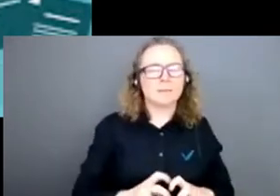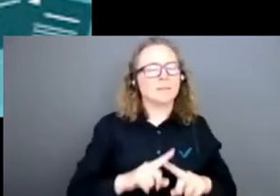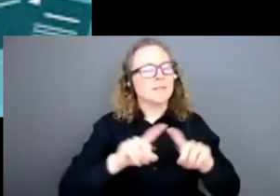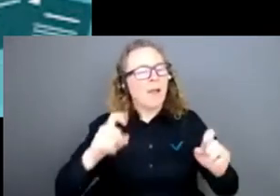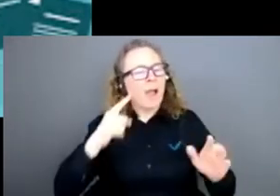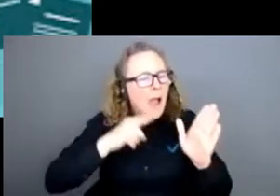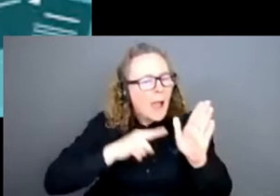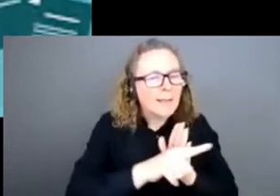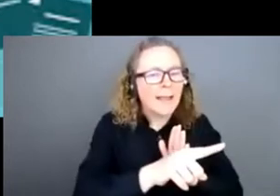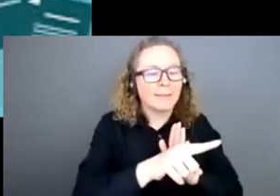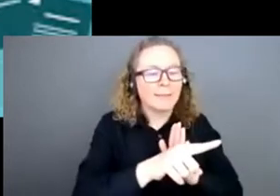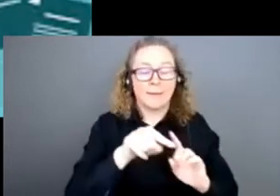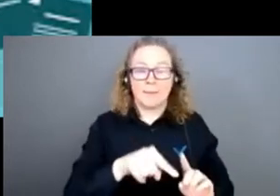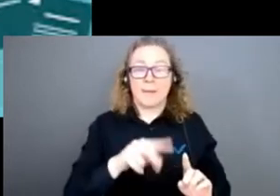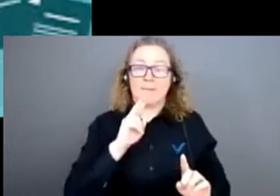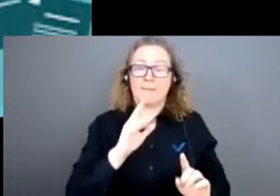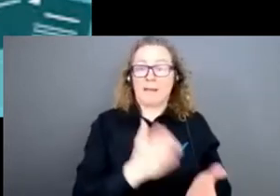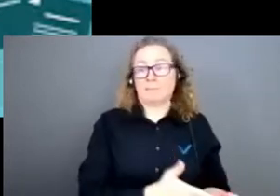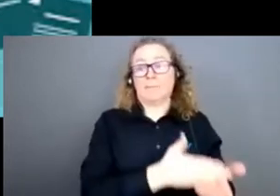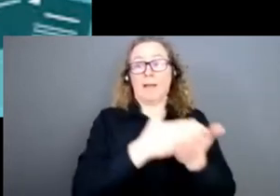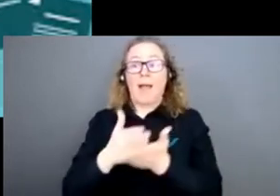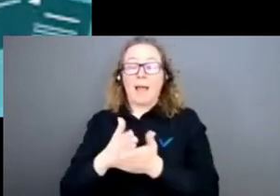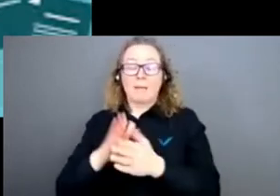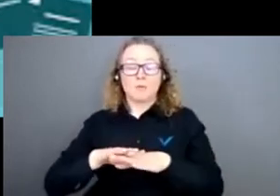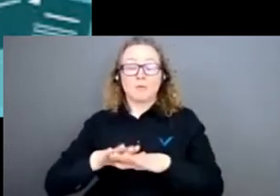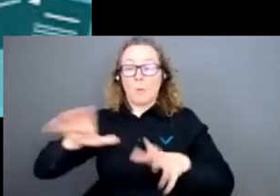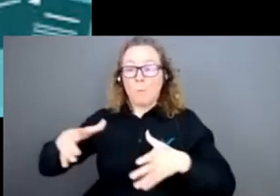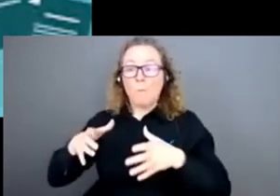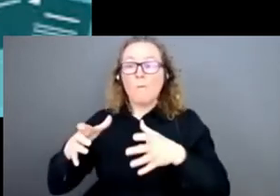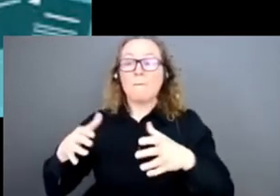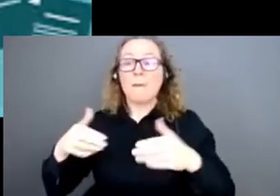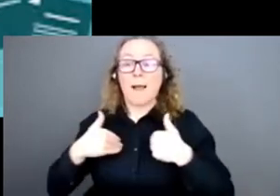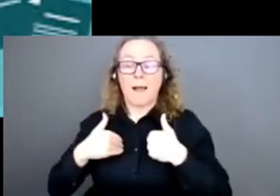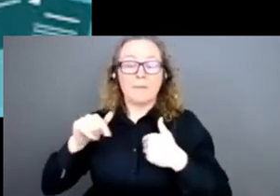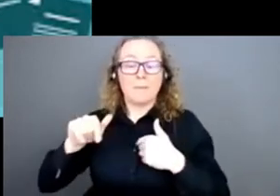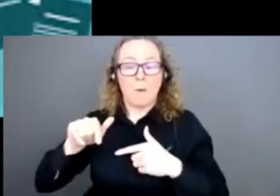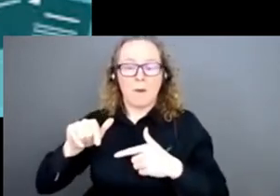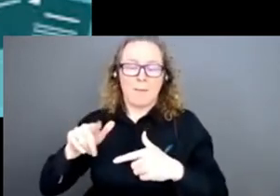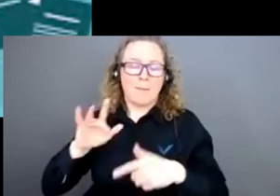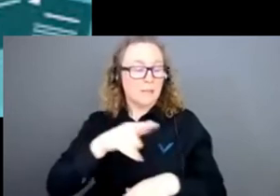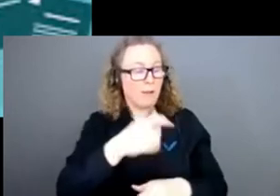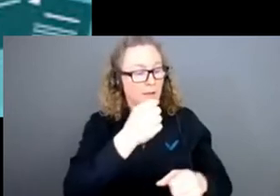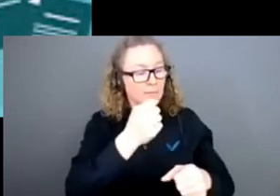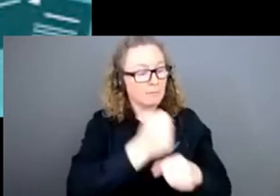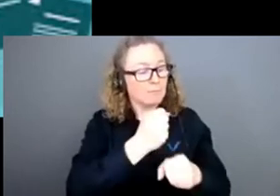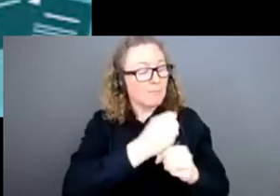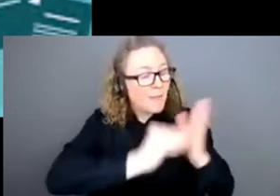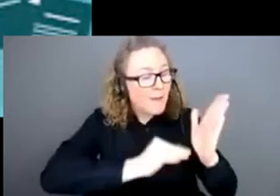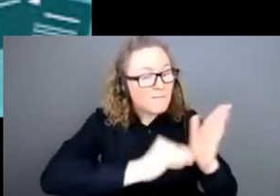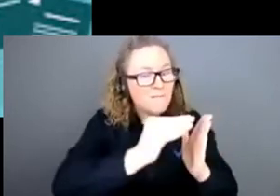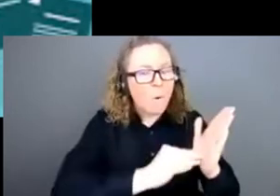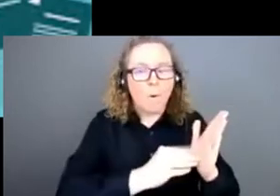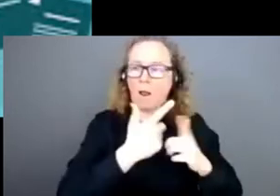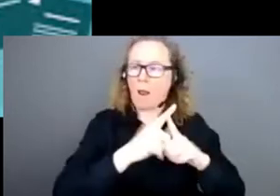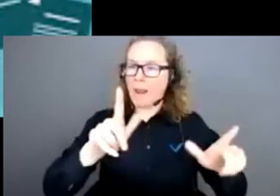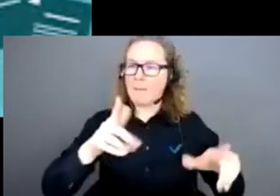elles rendent un vrai service au mouvement animaliste parce que tous leurs travaux, elles les mettent en libre accès sur leurs sites